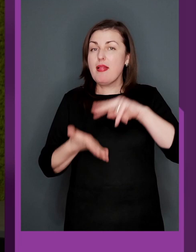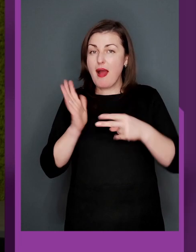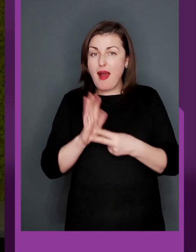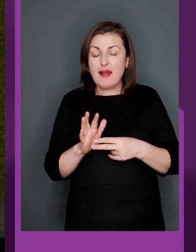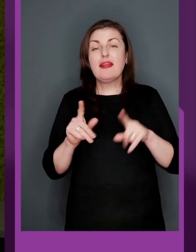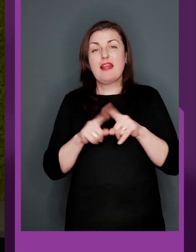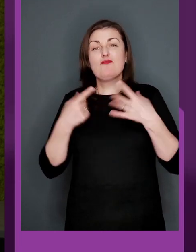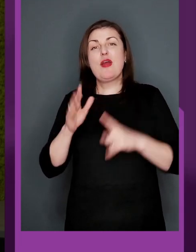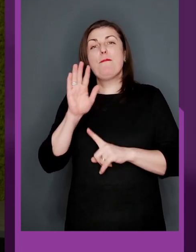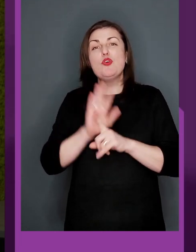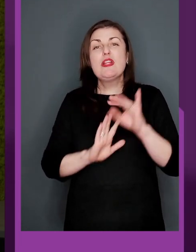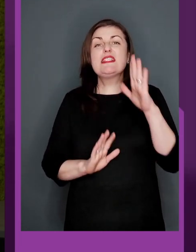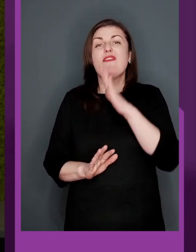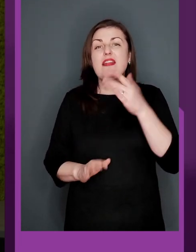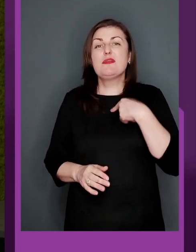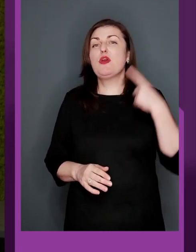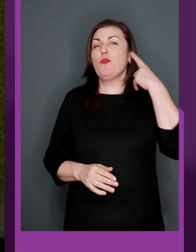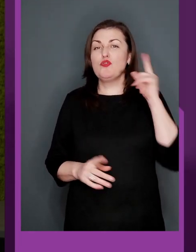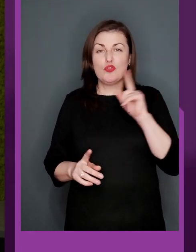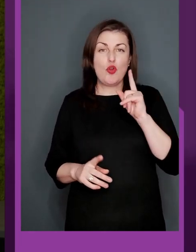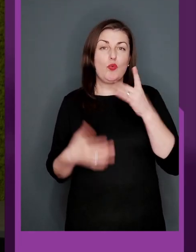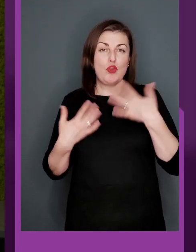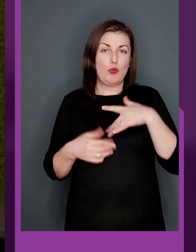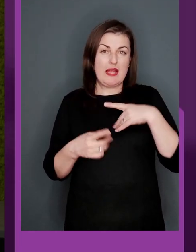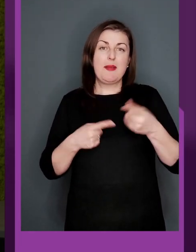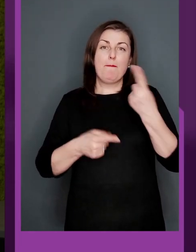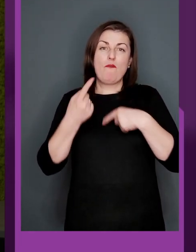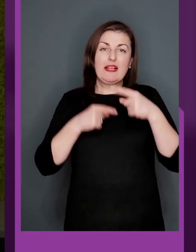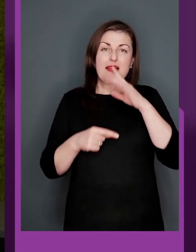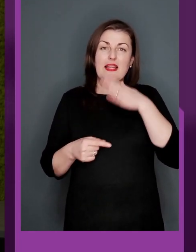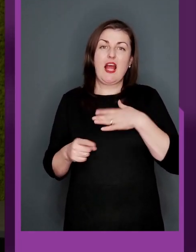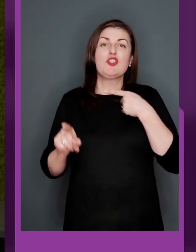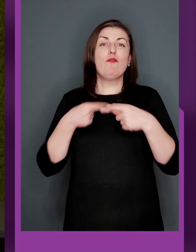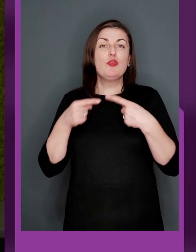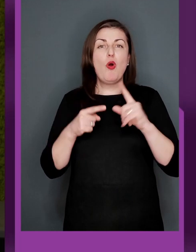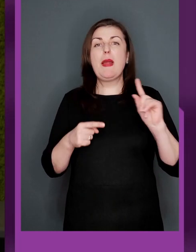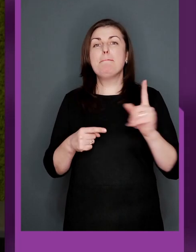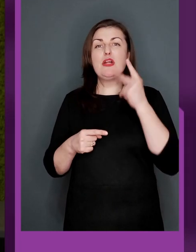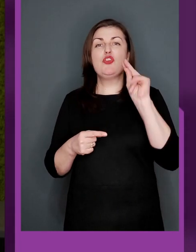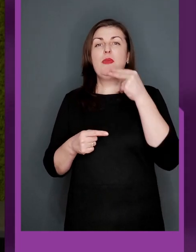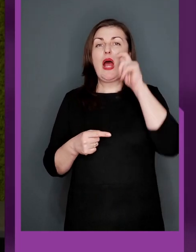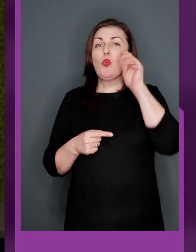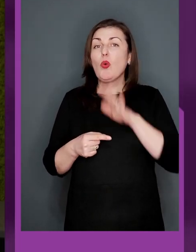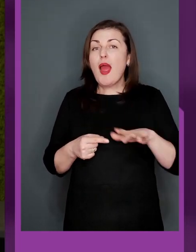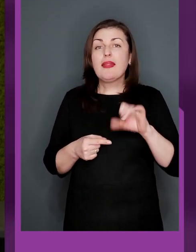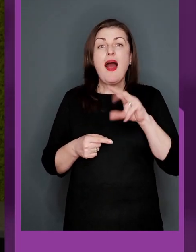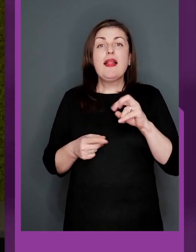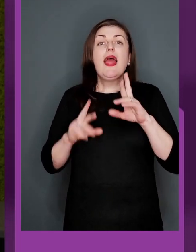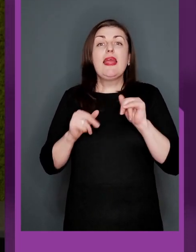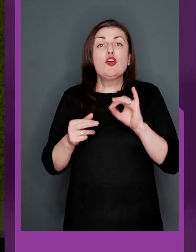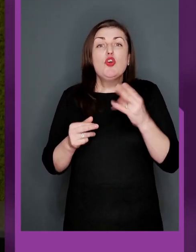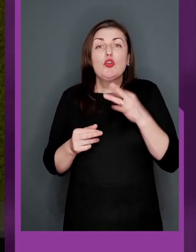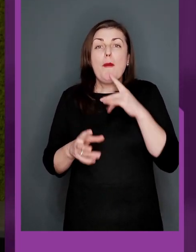плани. Так, вже починаючи з вересня, ми почули, що в нас повертається наша футбольна першість, чемпіонат України.